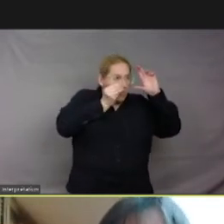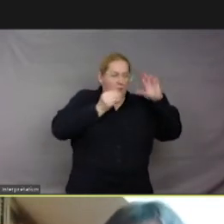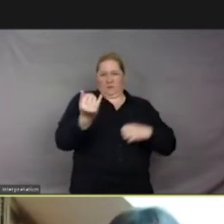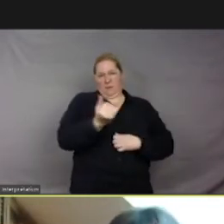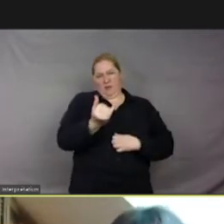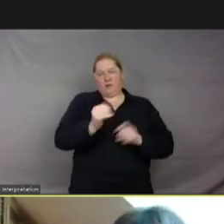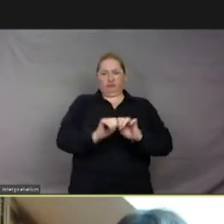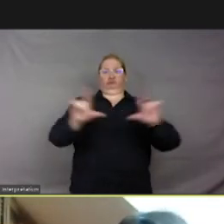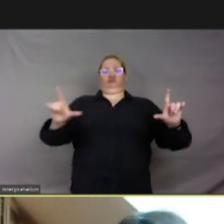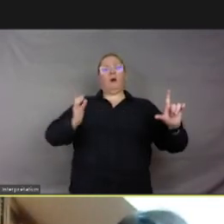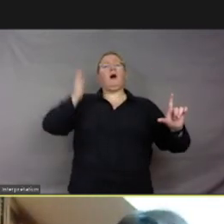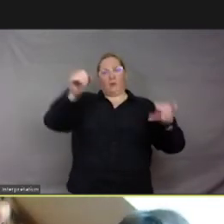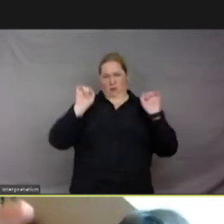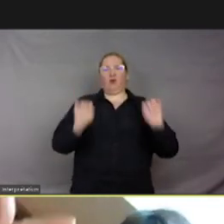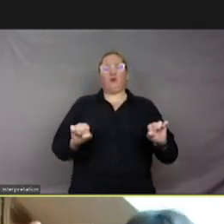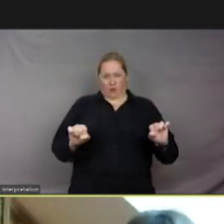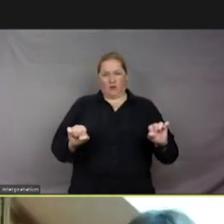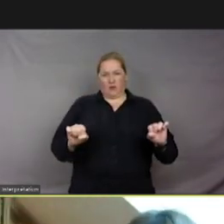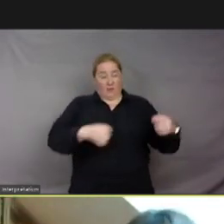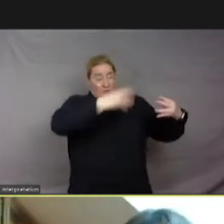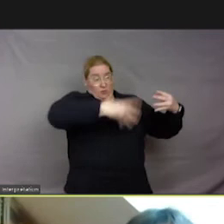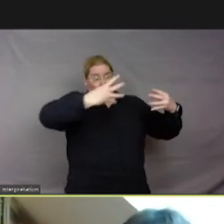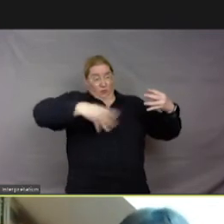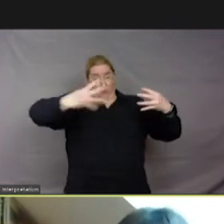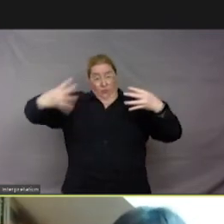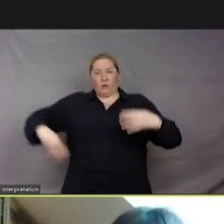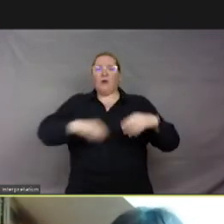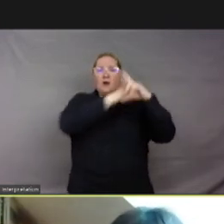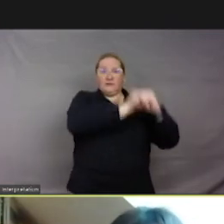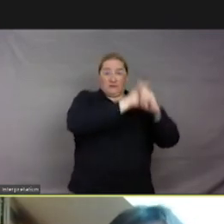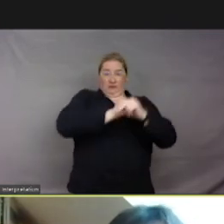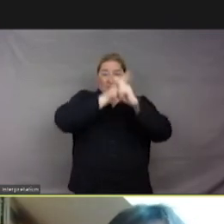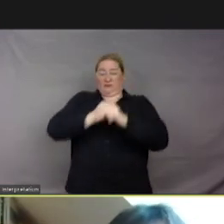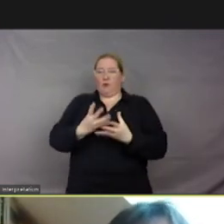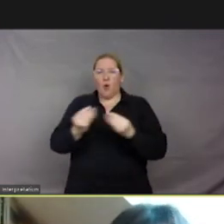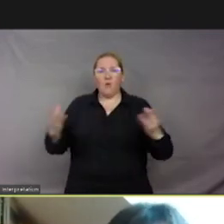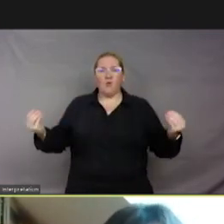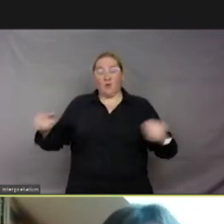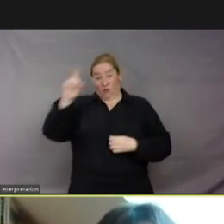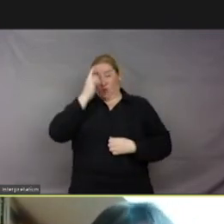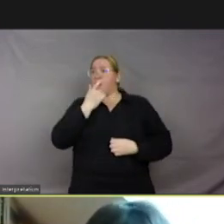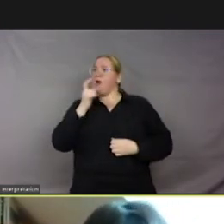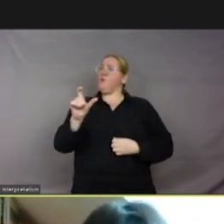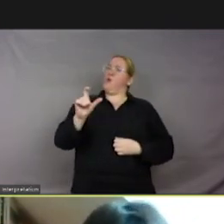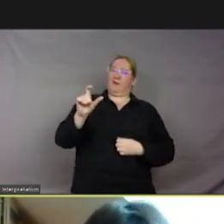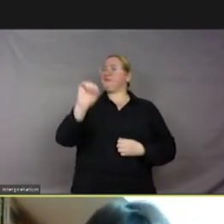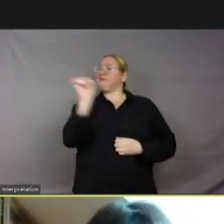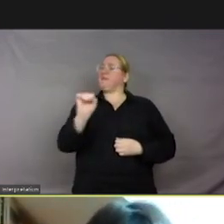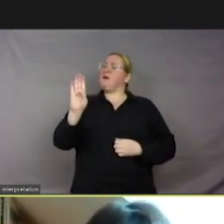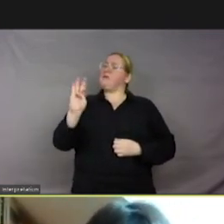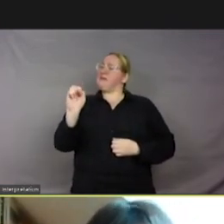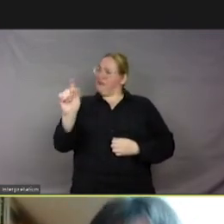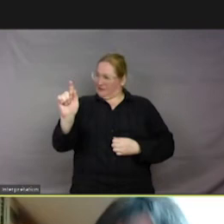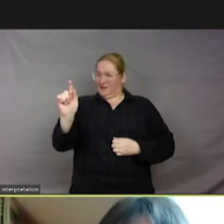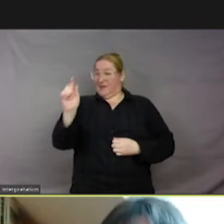a posteriori. C'est de voir surtout les définitions, la manière dont est traduit « sentient beings » vers le français quand